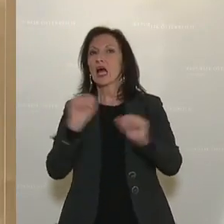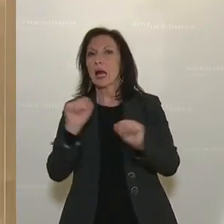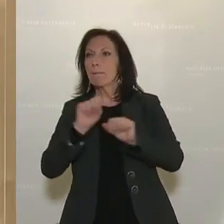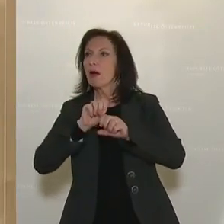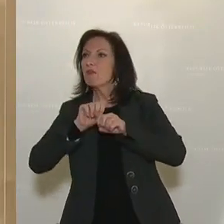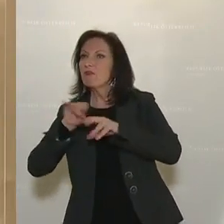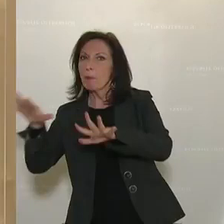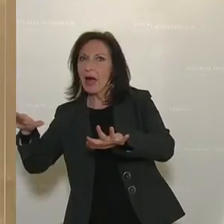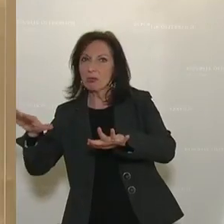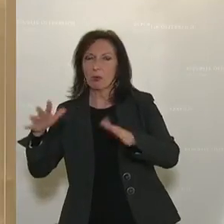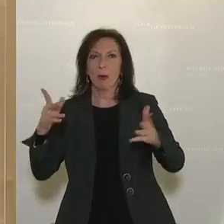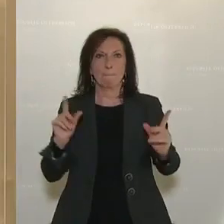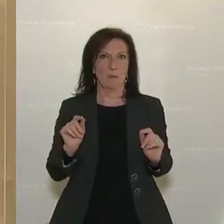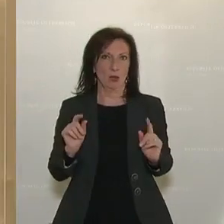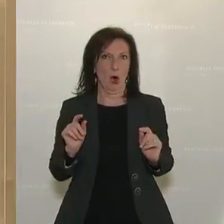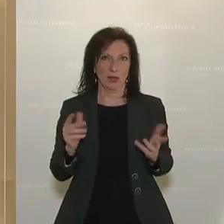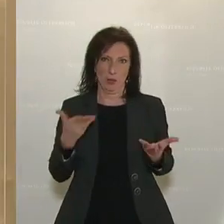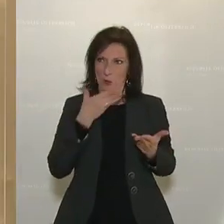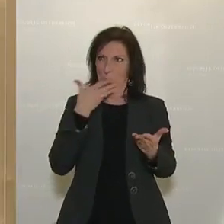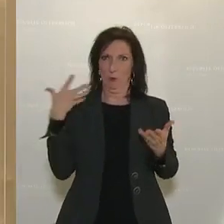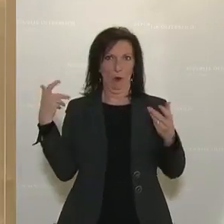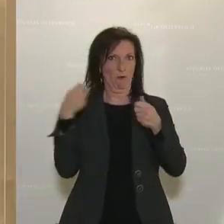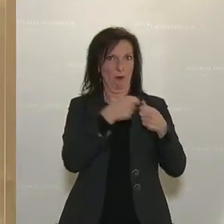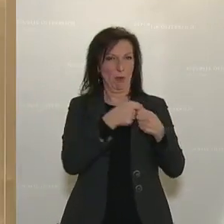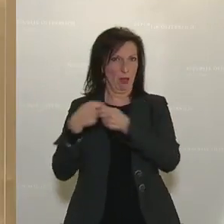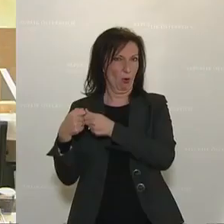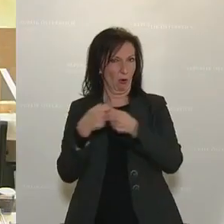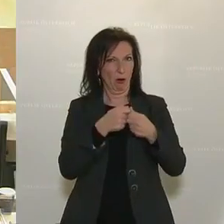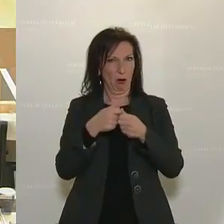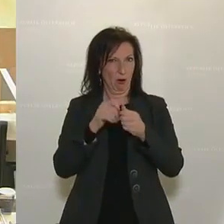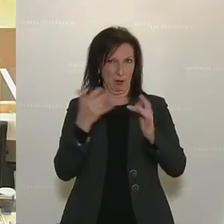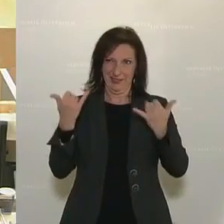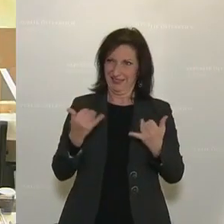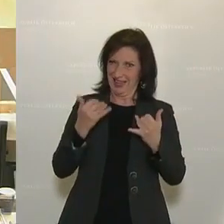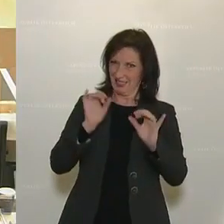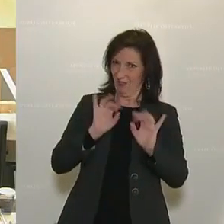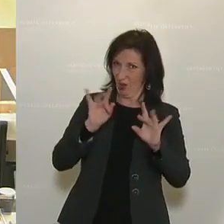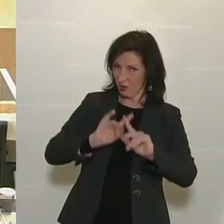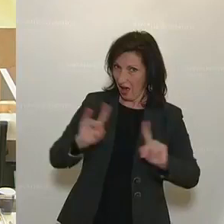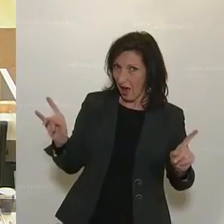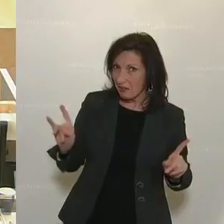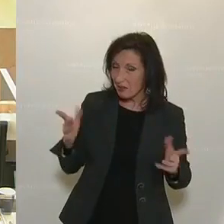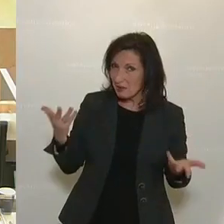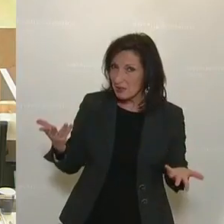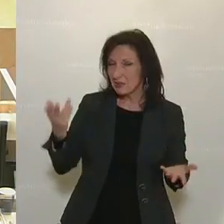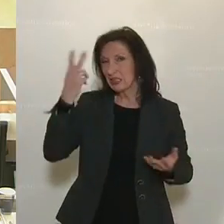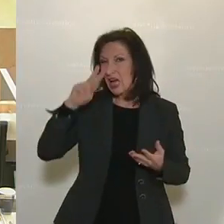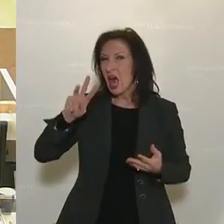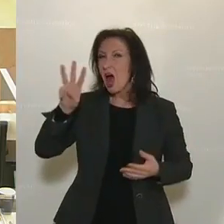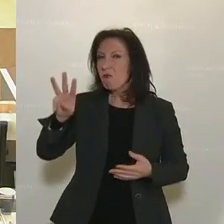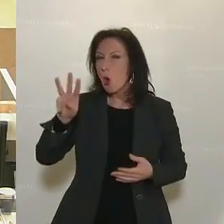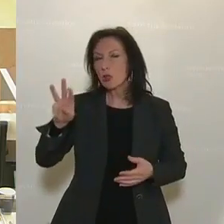so gut wie keine Auswirkungen hat. Warum soll es dann bei diesem Virus anders sein, Herr Wöginger? Sie werden mir diese Frage sicher